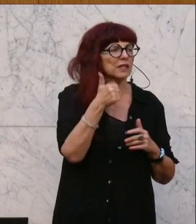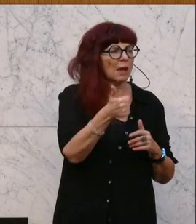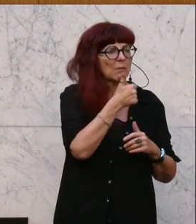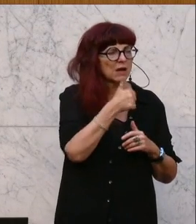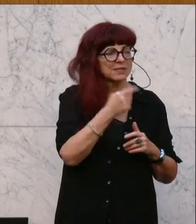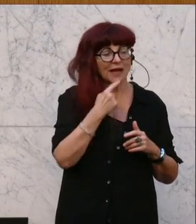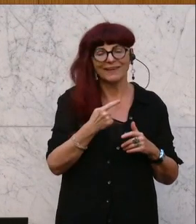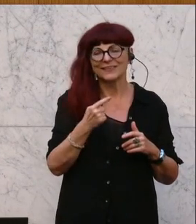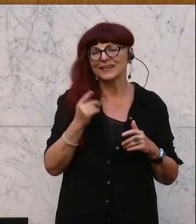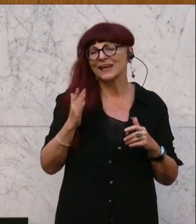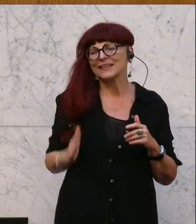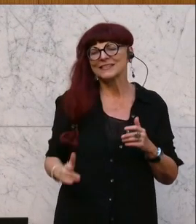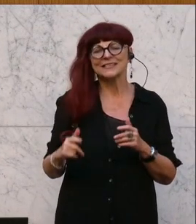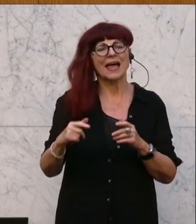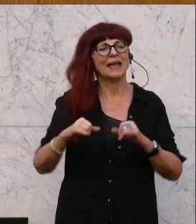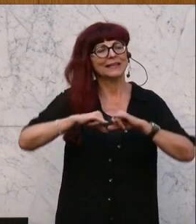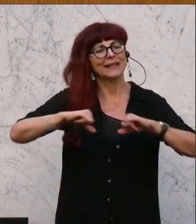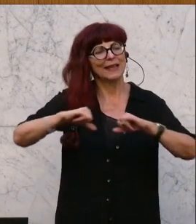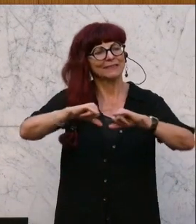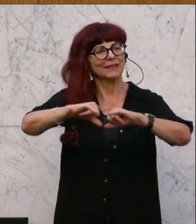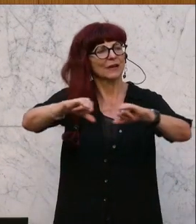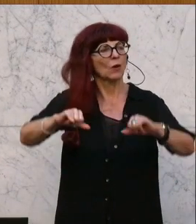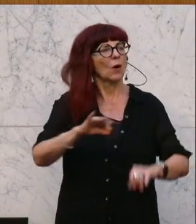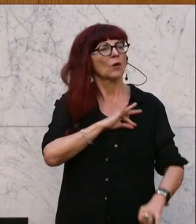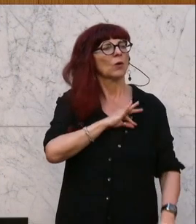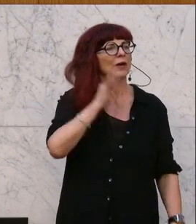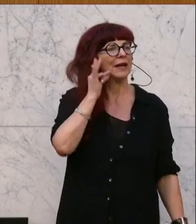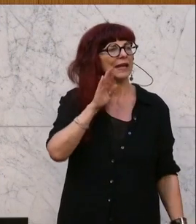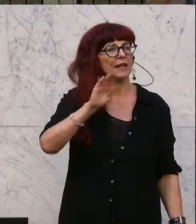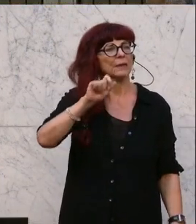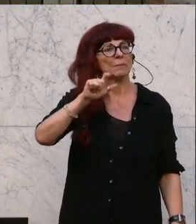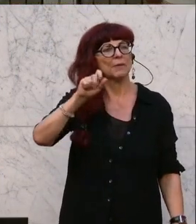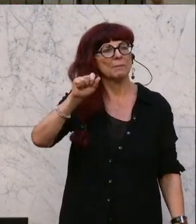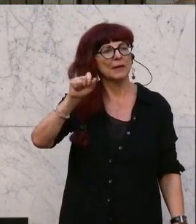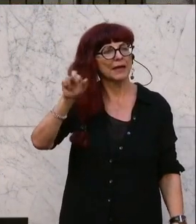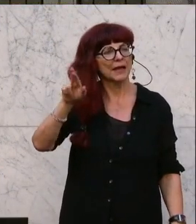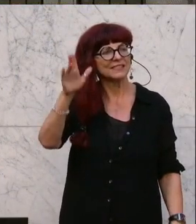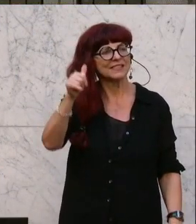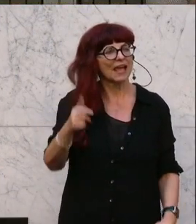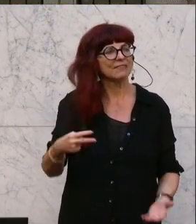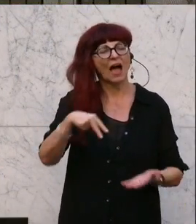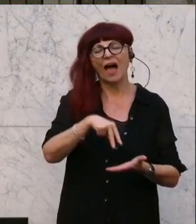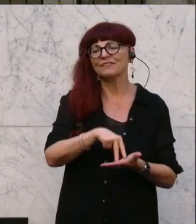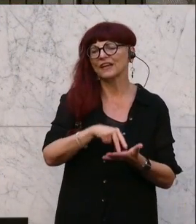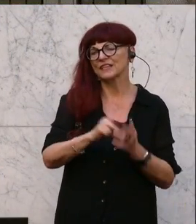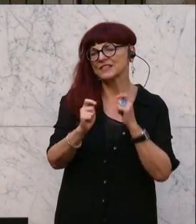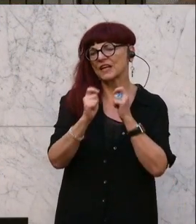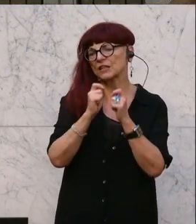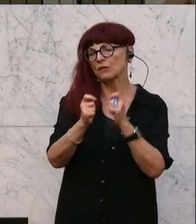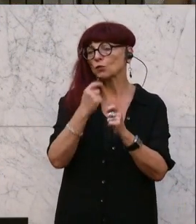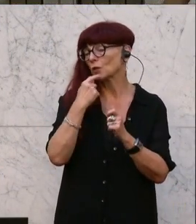Seitletzern. Da hat der Kollege Bliemlinger in ihrem Andrittsinterview gemeint, wir wollen zumindest dafür